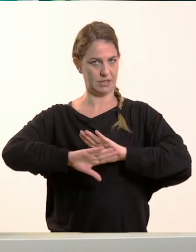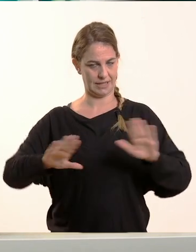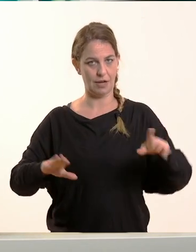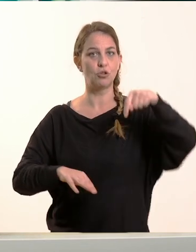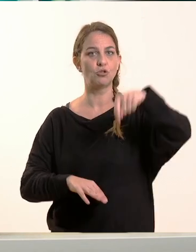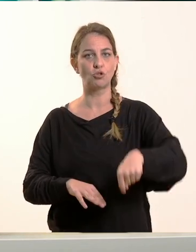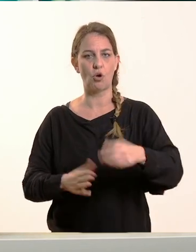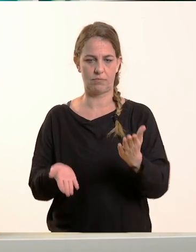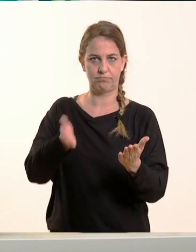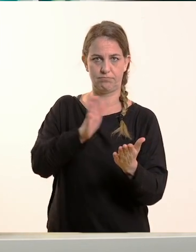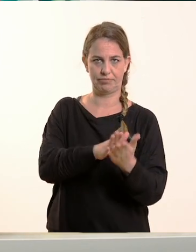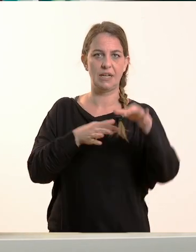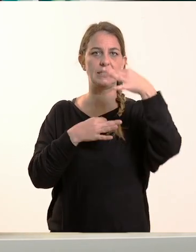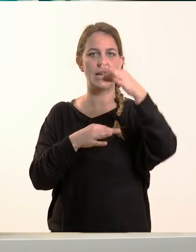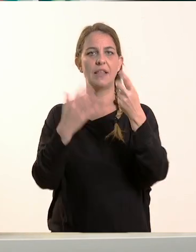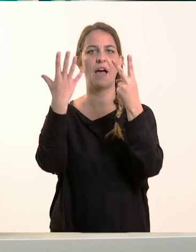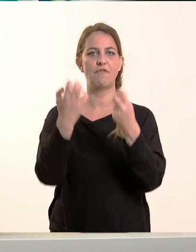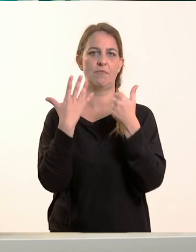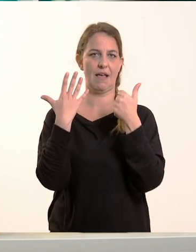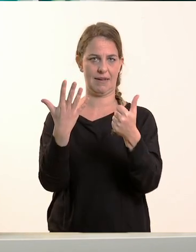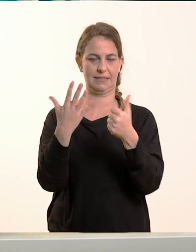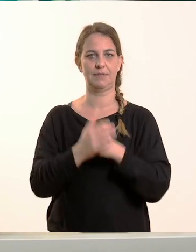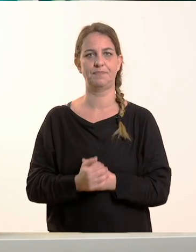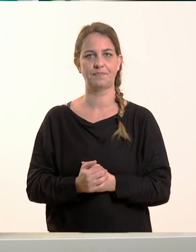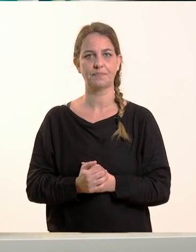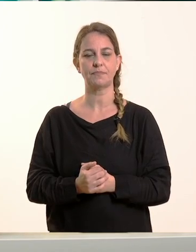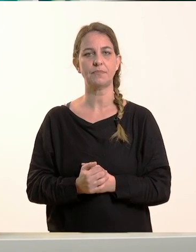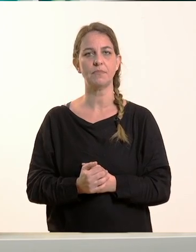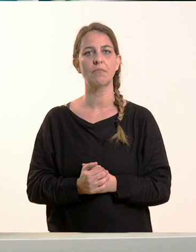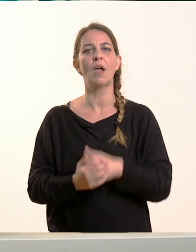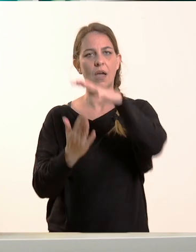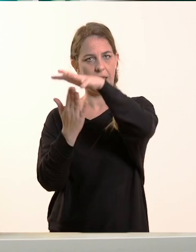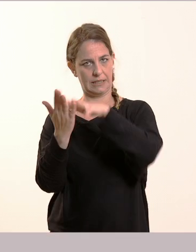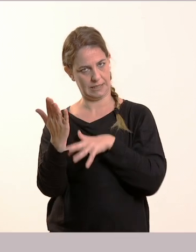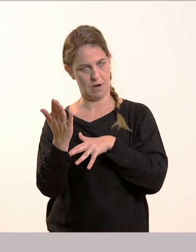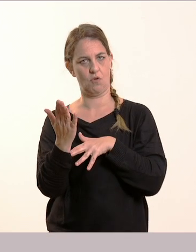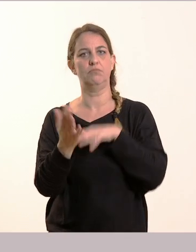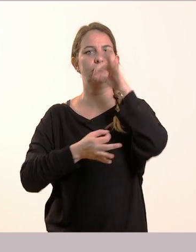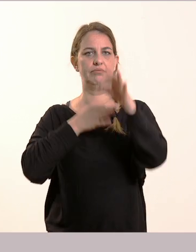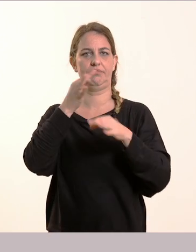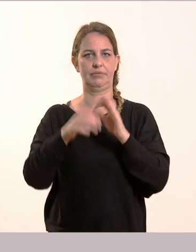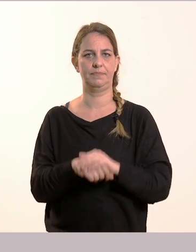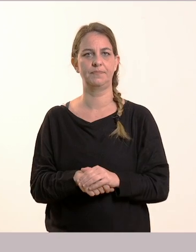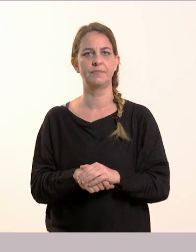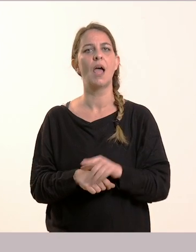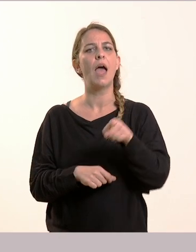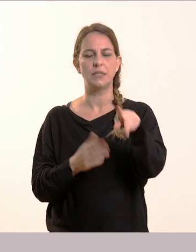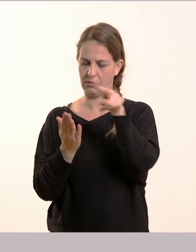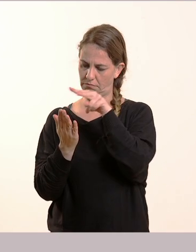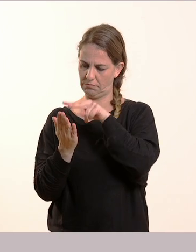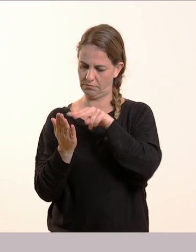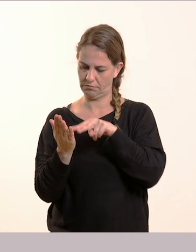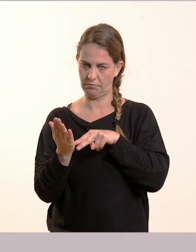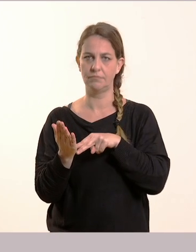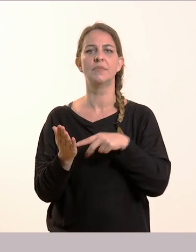76. Θα αλλάξουμε σελίδα να διαβάσουμε το κείμενό μας. Εσείς θα κοιτάτε από μέσα. Σας το έχω δείξει, εγώ θα το